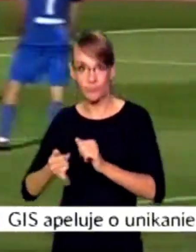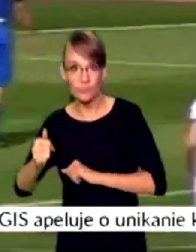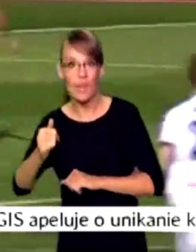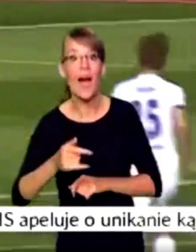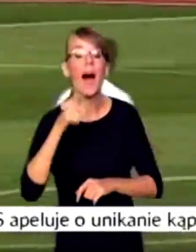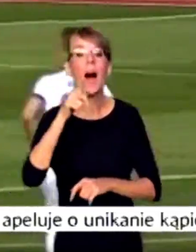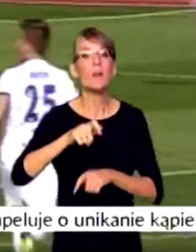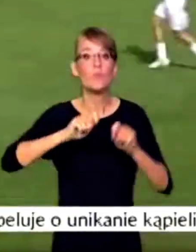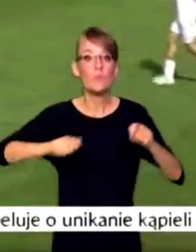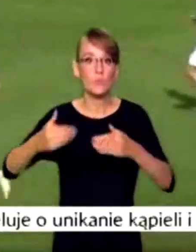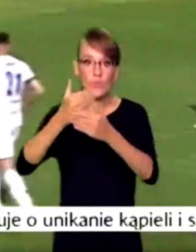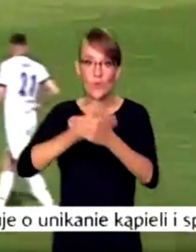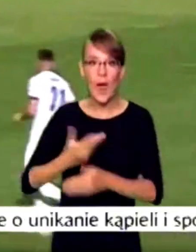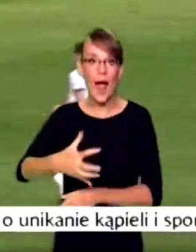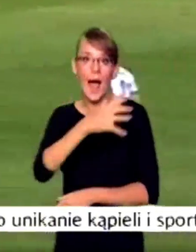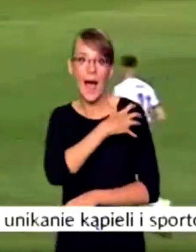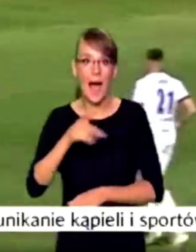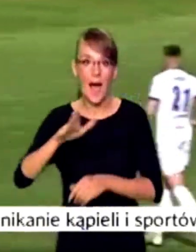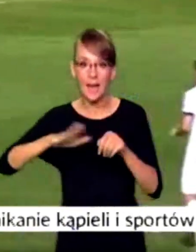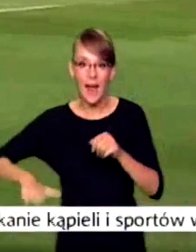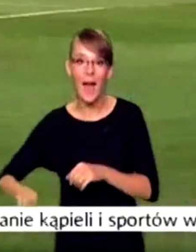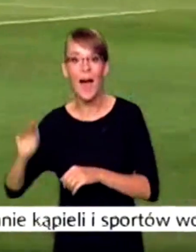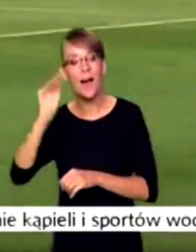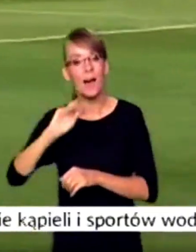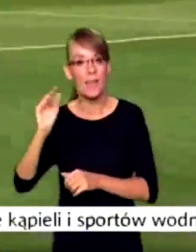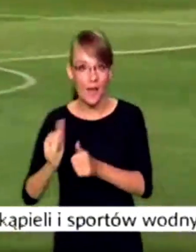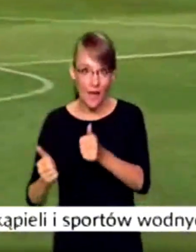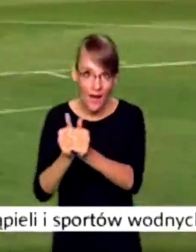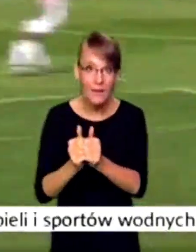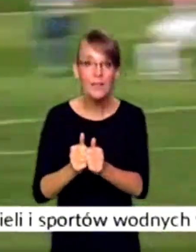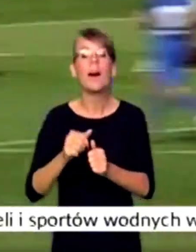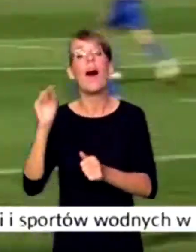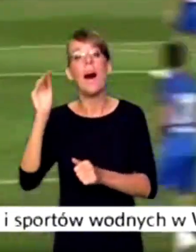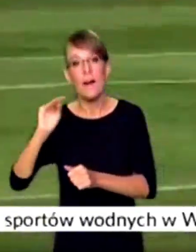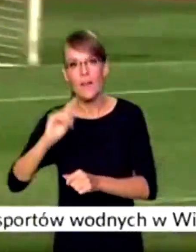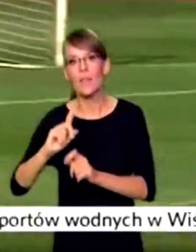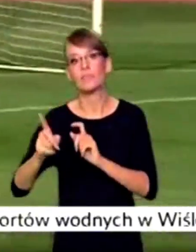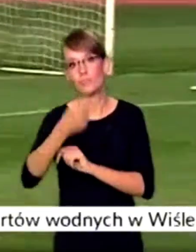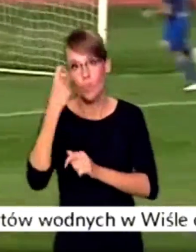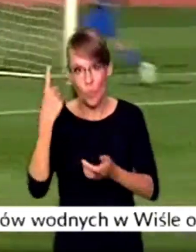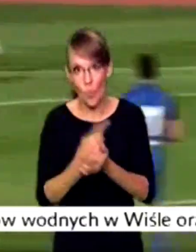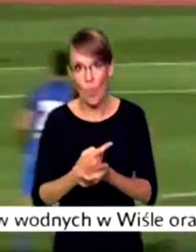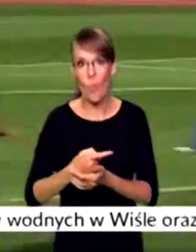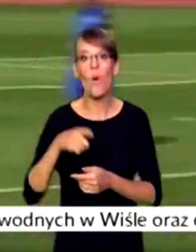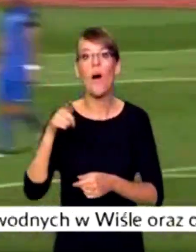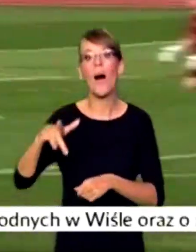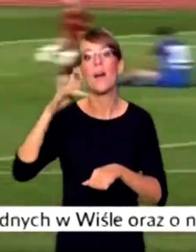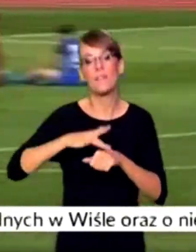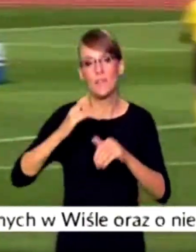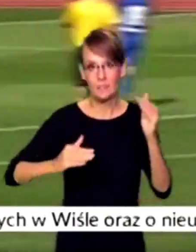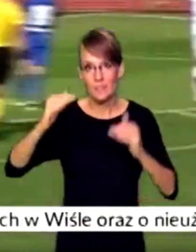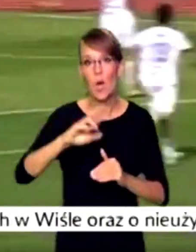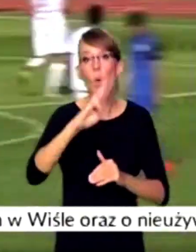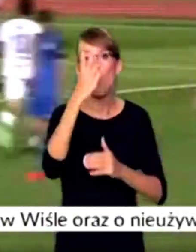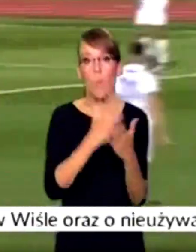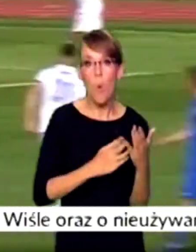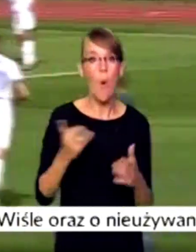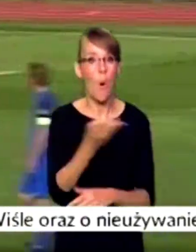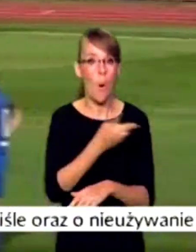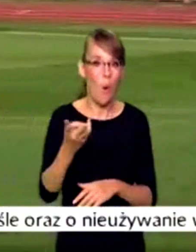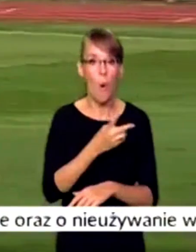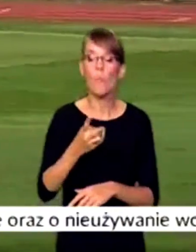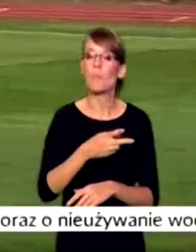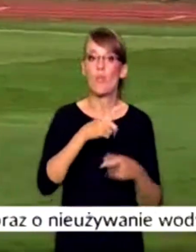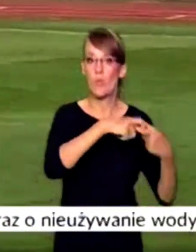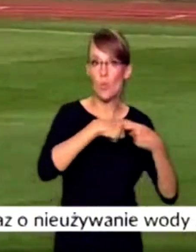przerwą kapitan Radomian do asysty dołożył także trafienie, ustalając wynik spotkania. Wprawdzie w drugiej połowie obie drużyny